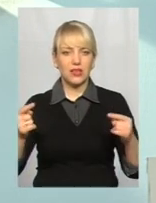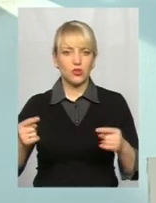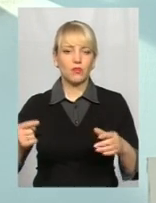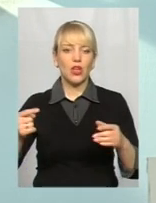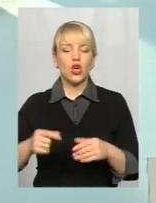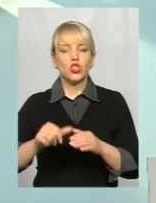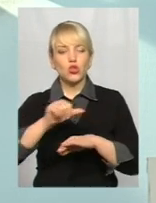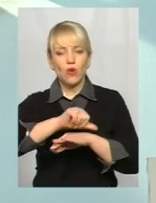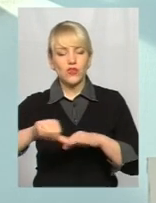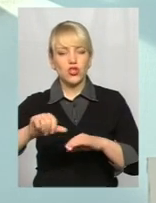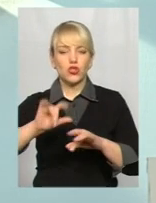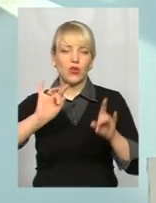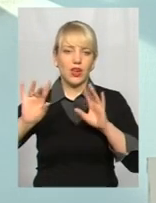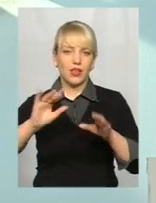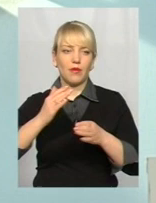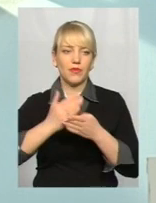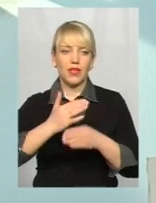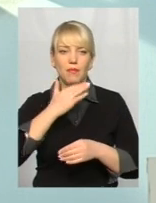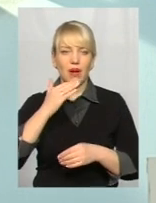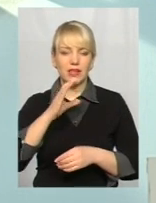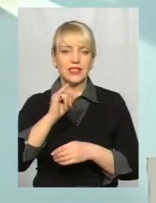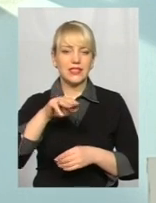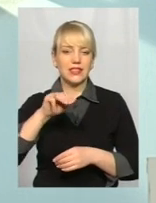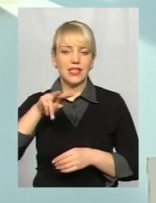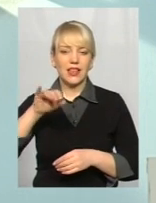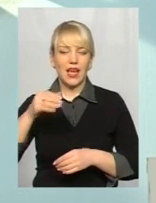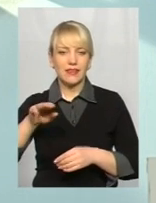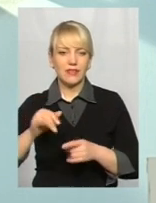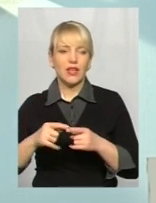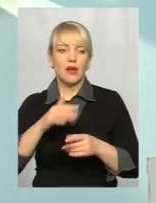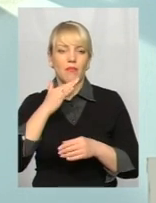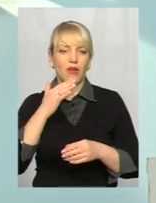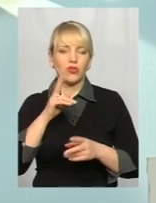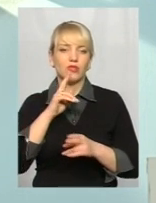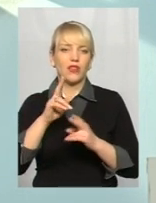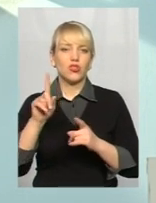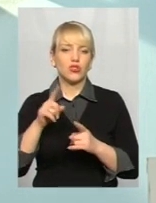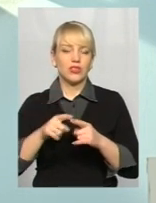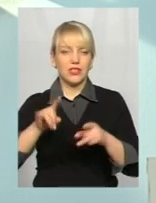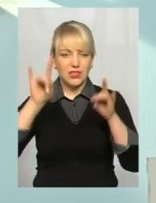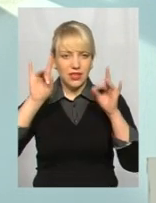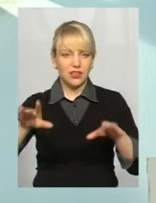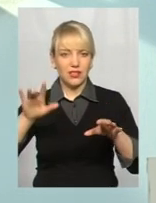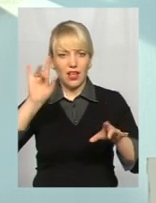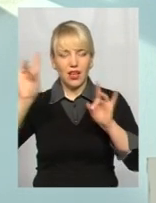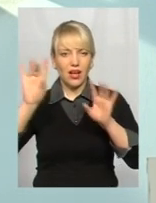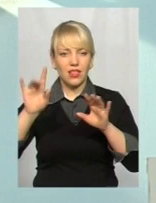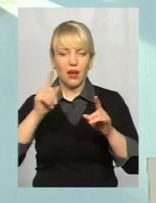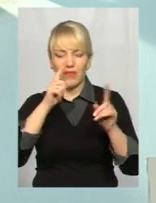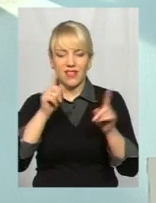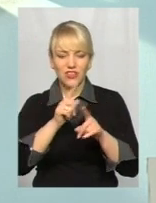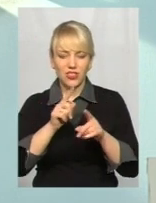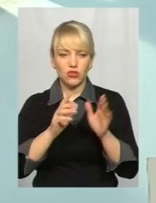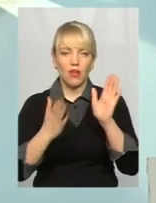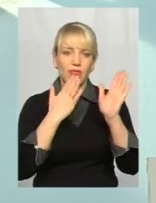реклами. Тому що є багато сіті-лайтів, хоча власники конструкції нарікають, що постійно ця стихійна реклама невеличкого змісту на папері,